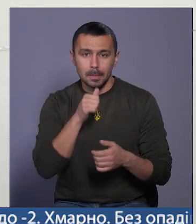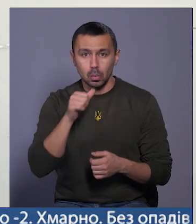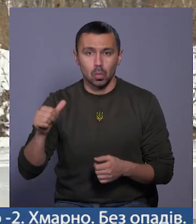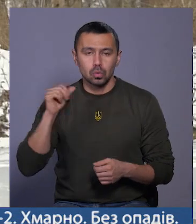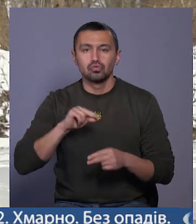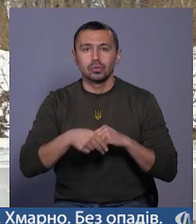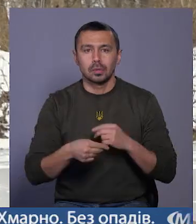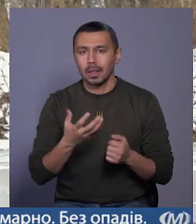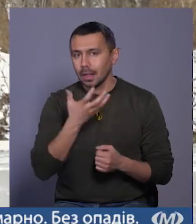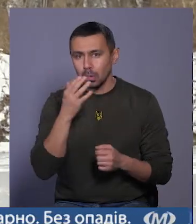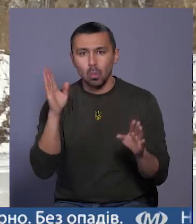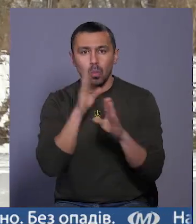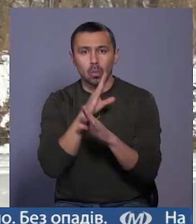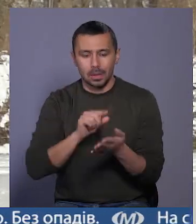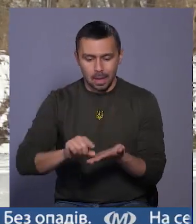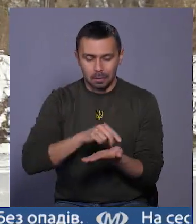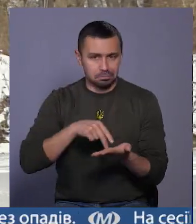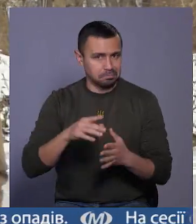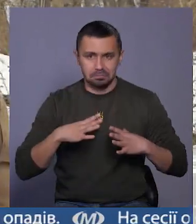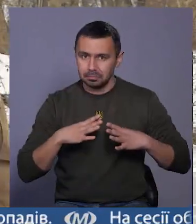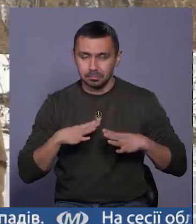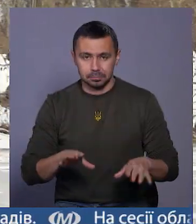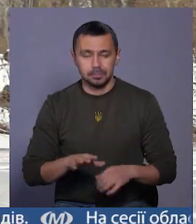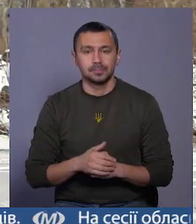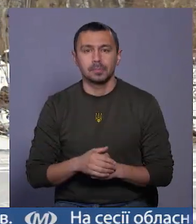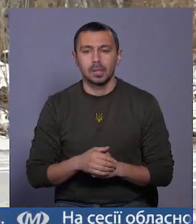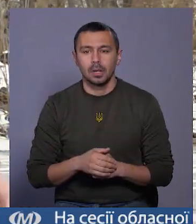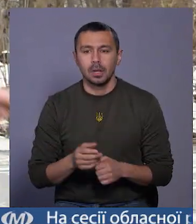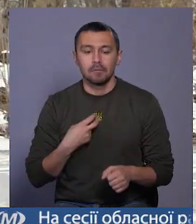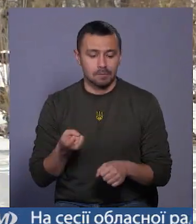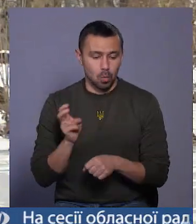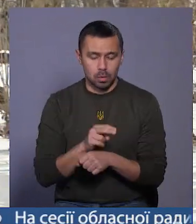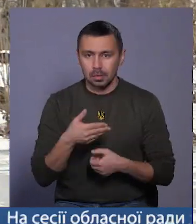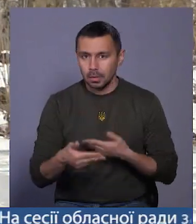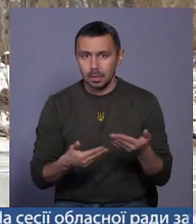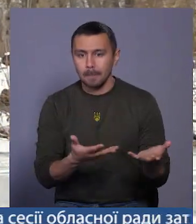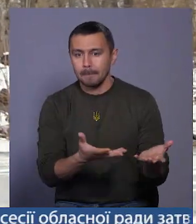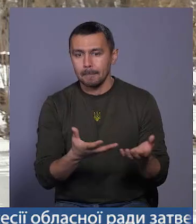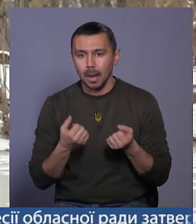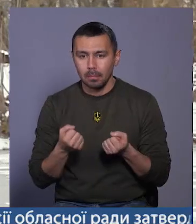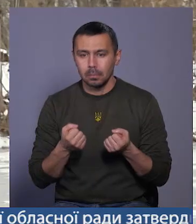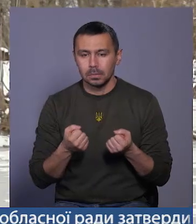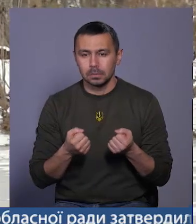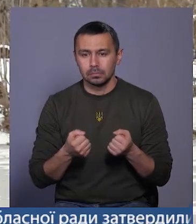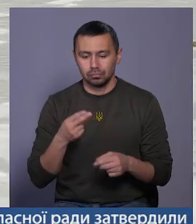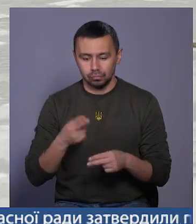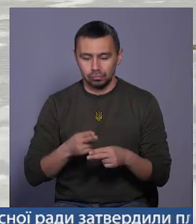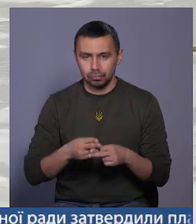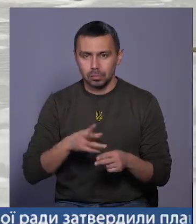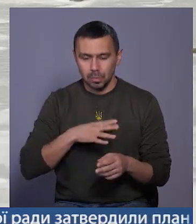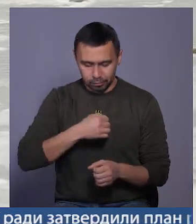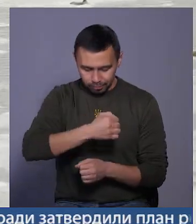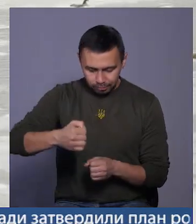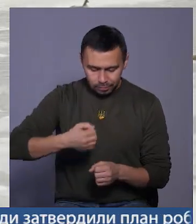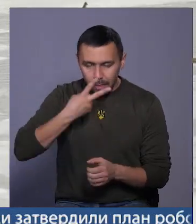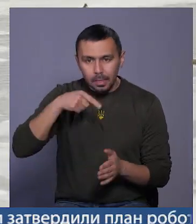року через теплу погоду на лід не виходив. «Приходимо, виходимо на лід, беремо бур чи плішню, і пробурюємо, і